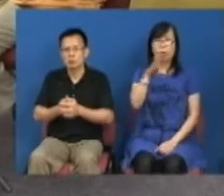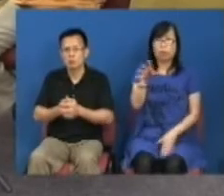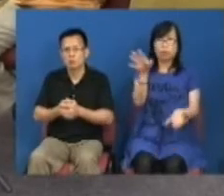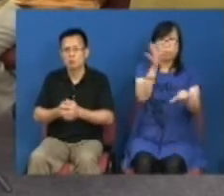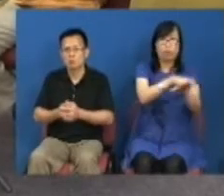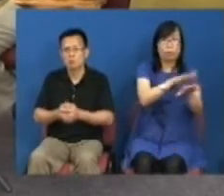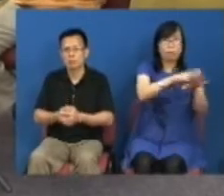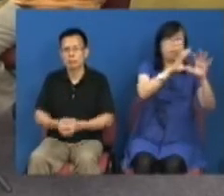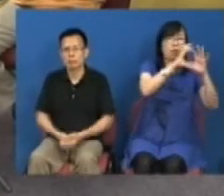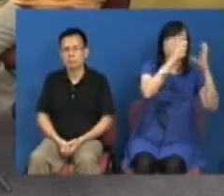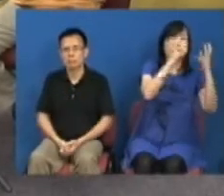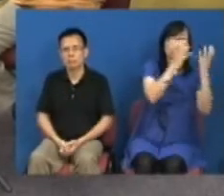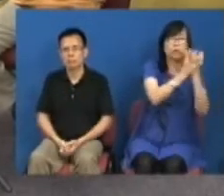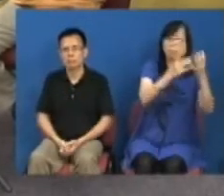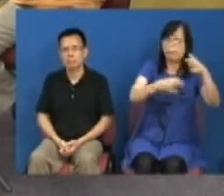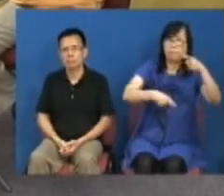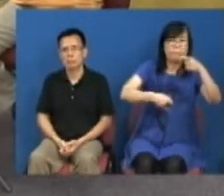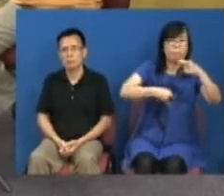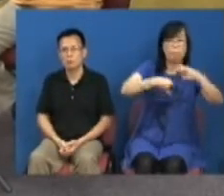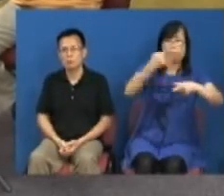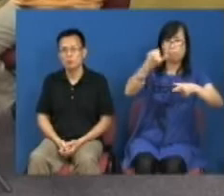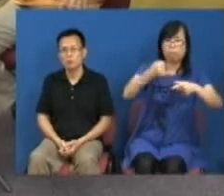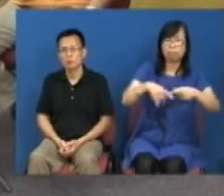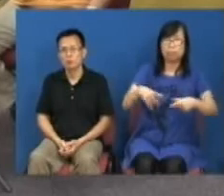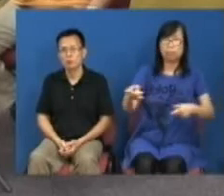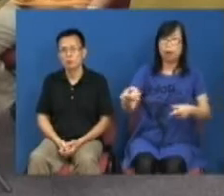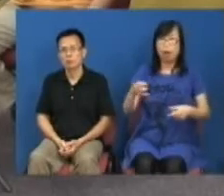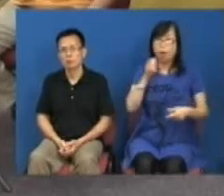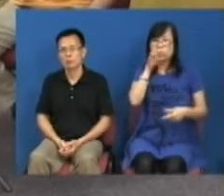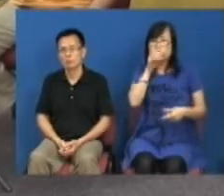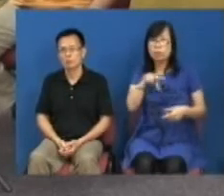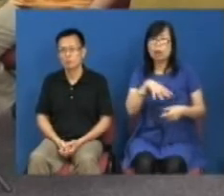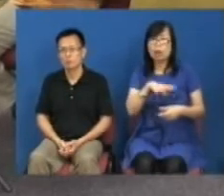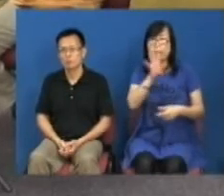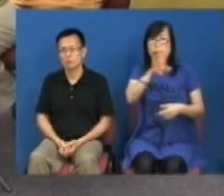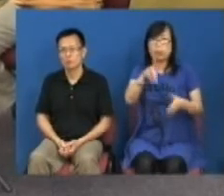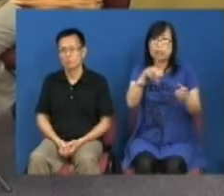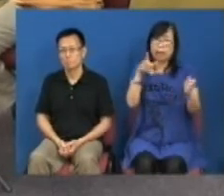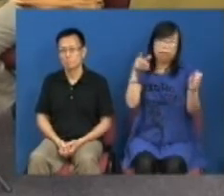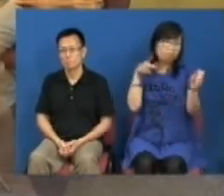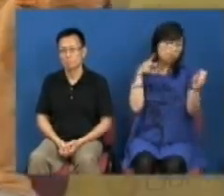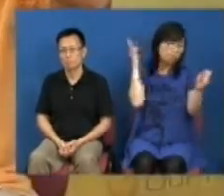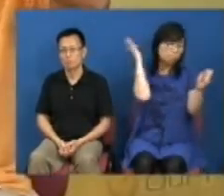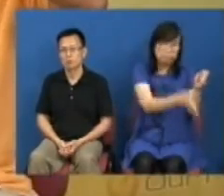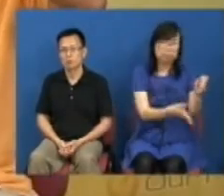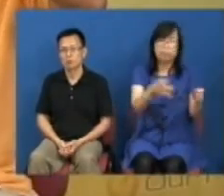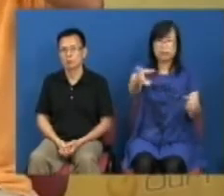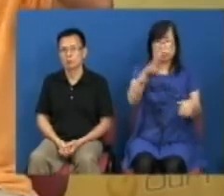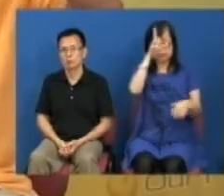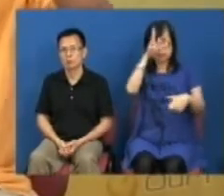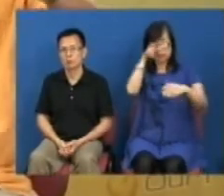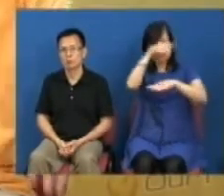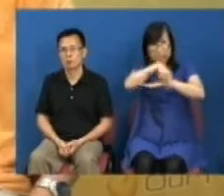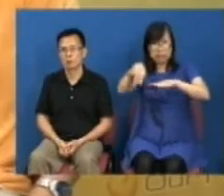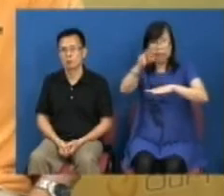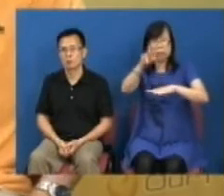一个公园里这是不合理的地方这些就是周围里面说他们说不会一刀切但其实正正你的政策制定得